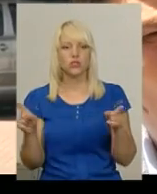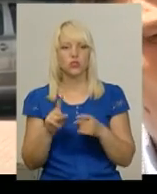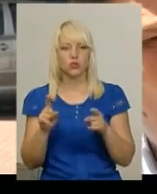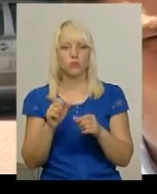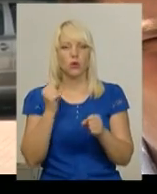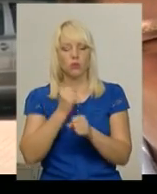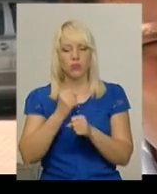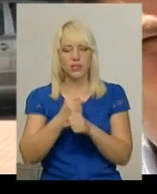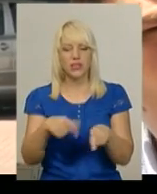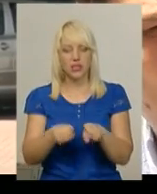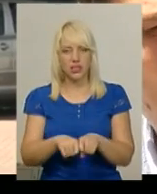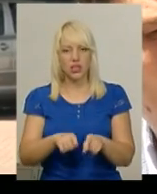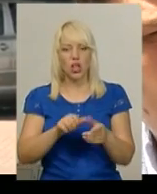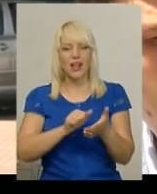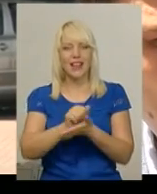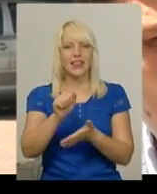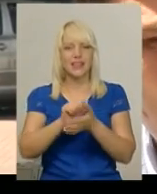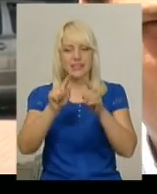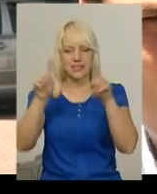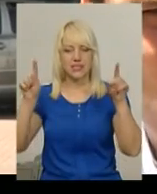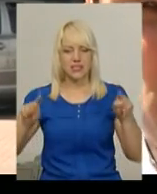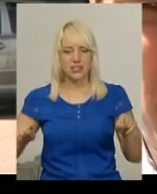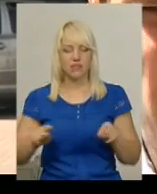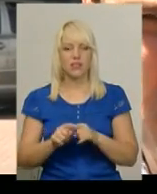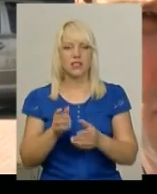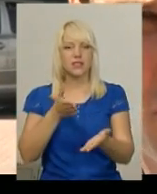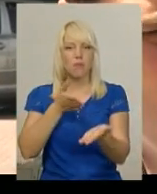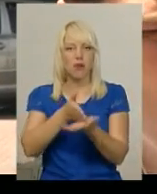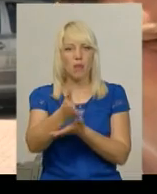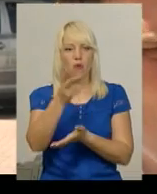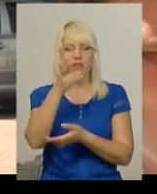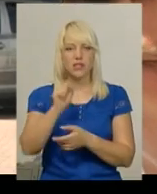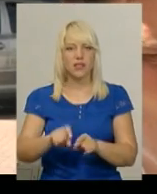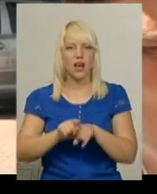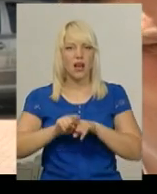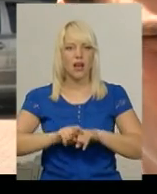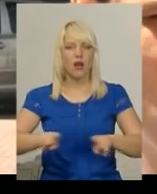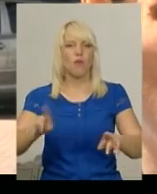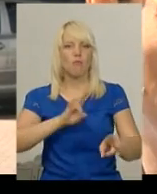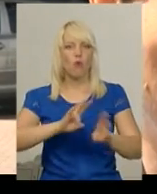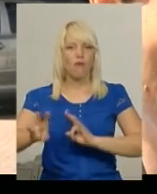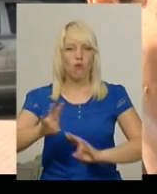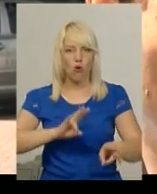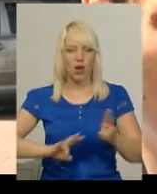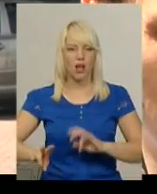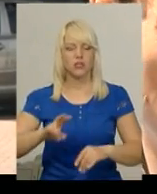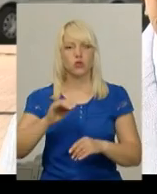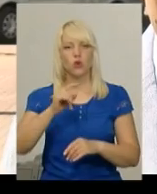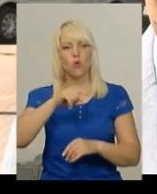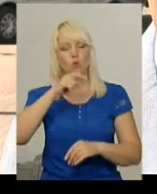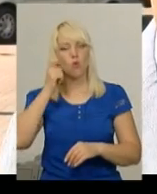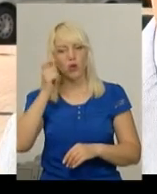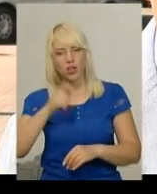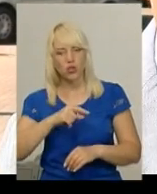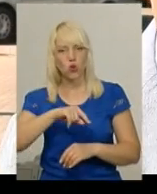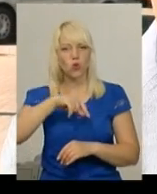спрямовані на провокацію міжнаціональної ворожнечі, між українцями, в даному випадку йде мова про поляків. «Нам